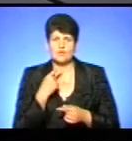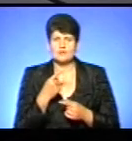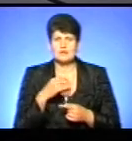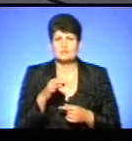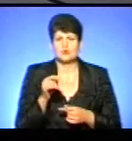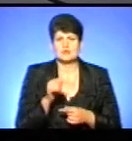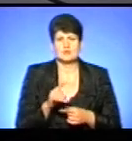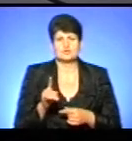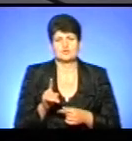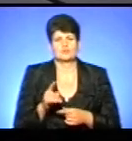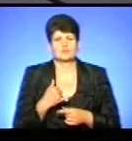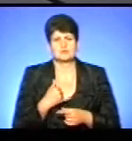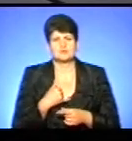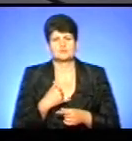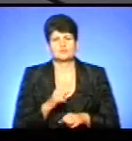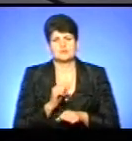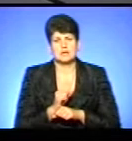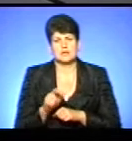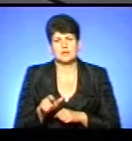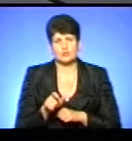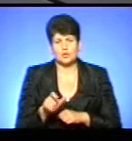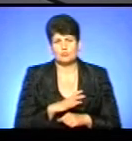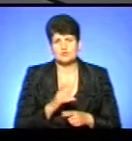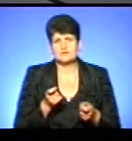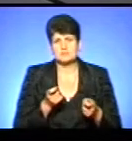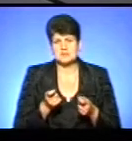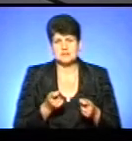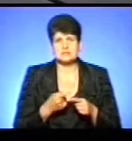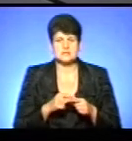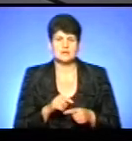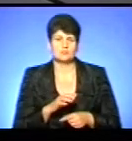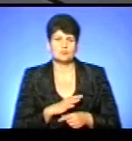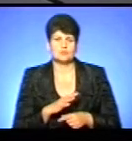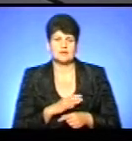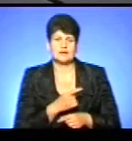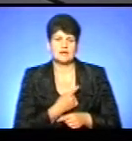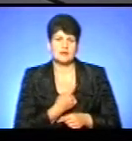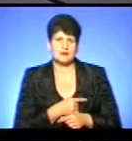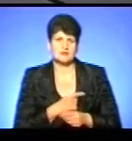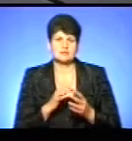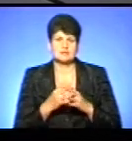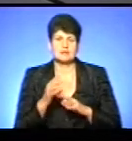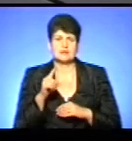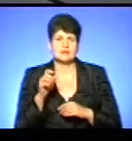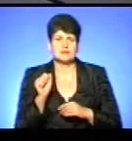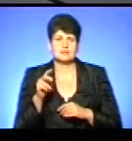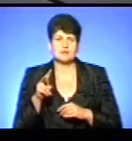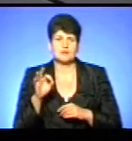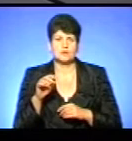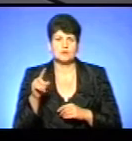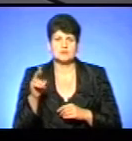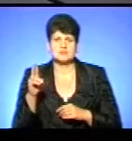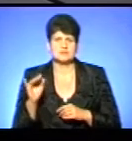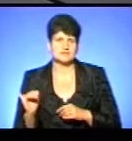що нас перекривали там дороги, чи були в адміністрації. Це якраз була лікарня села Залосці, це селище